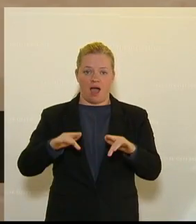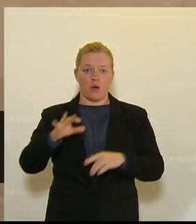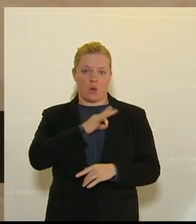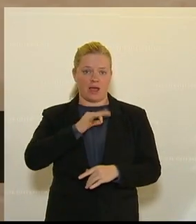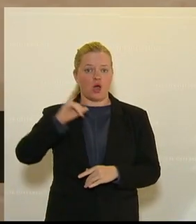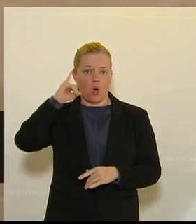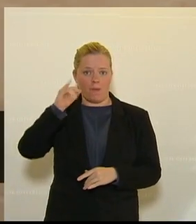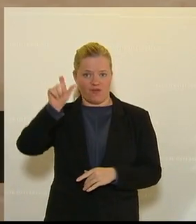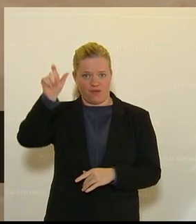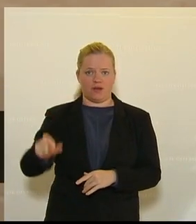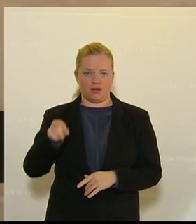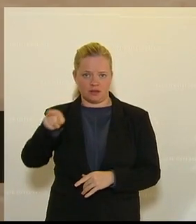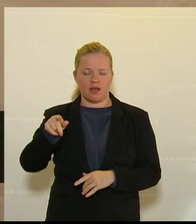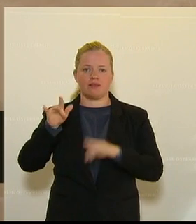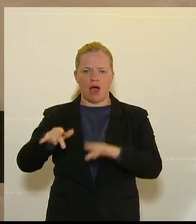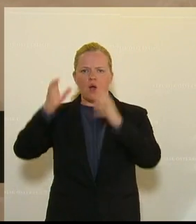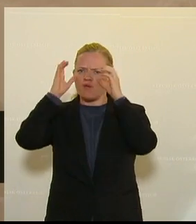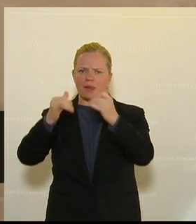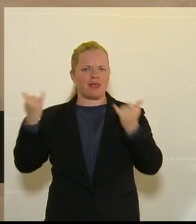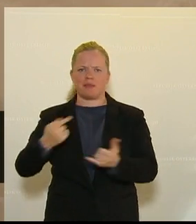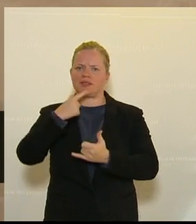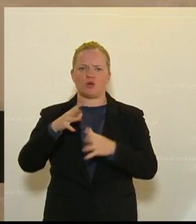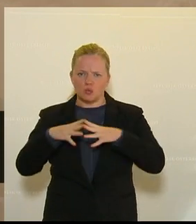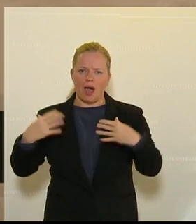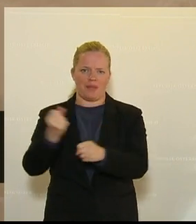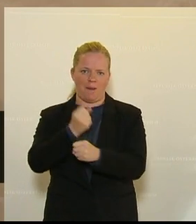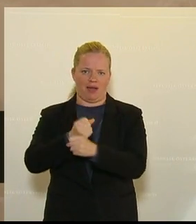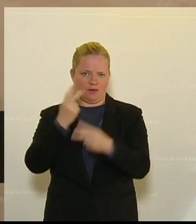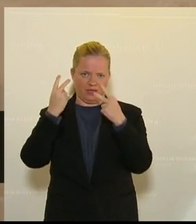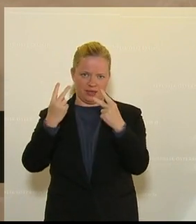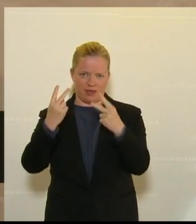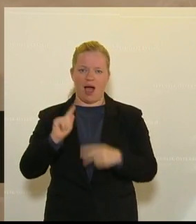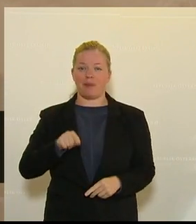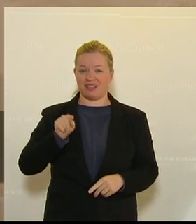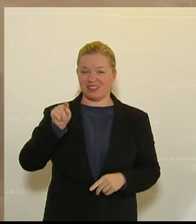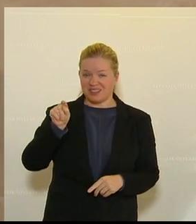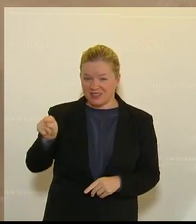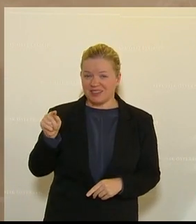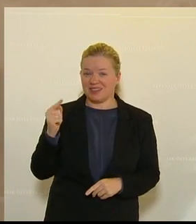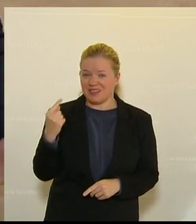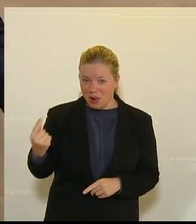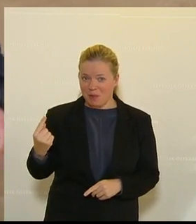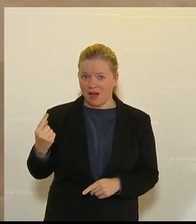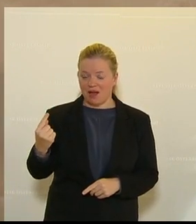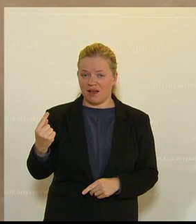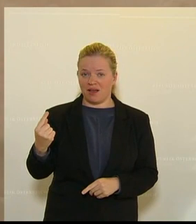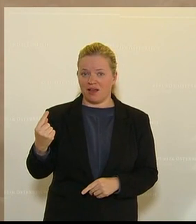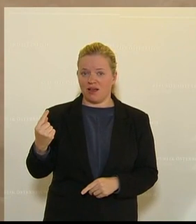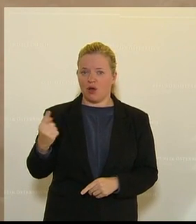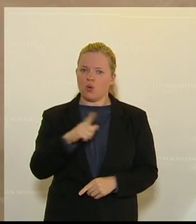ÖVP spricht immer von Zusammenarbeit. Aber ihr seid diejenigen, die unsere